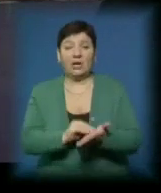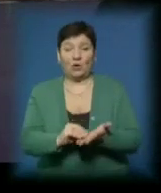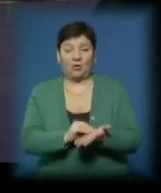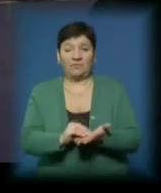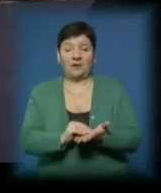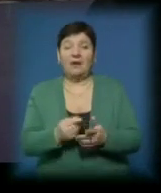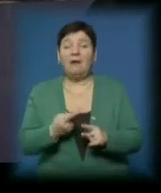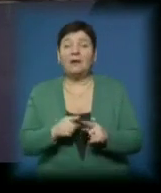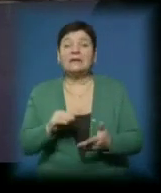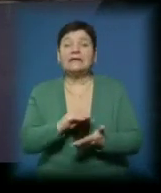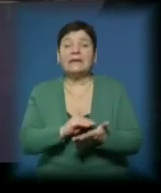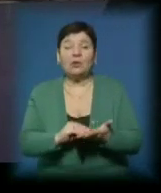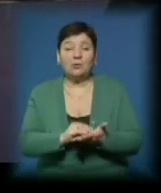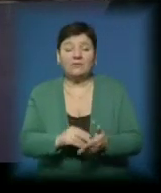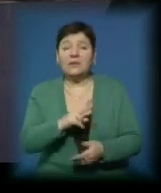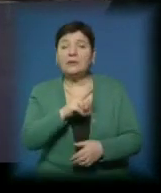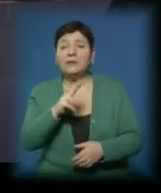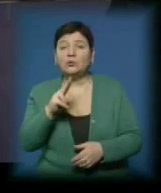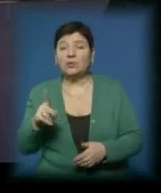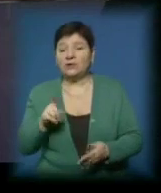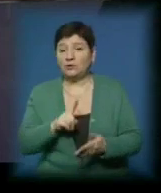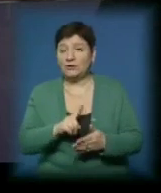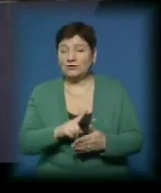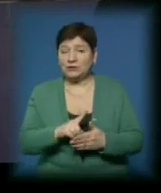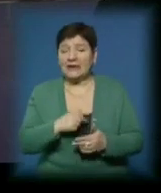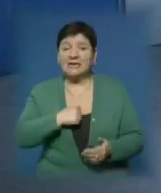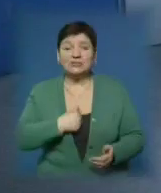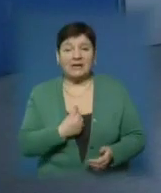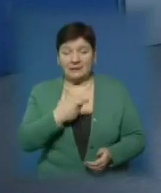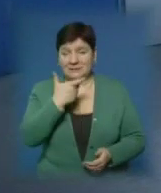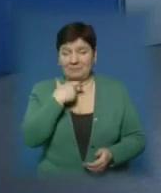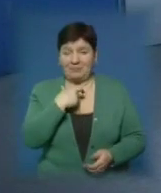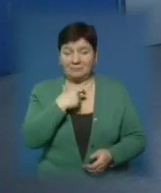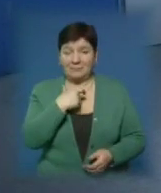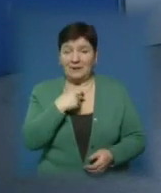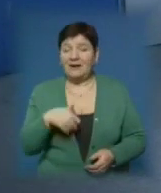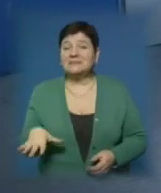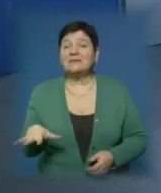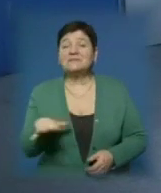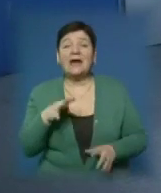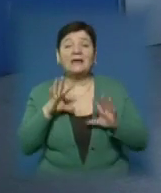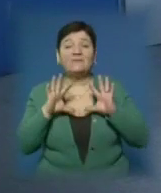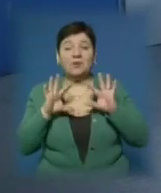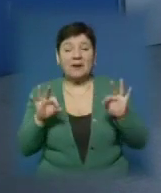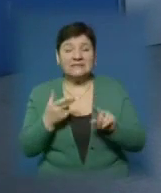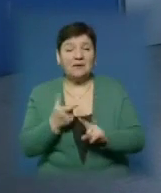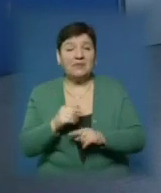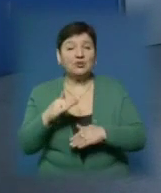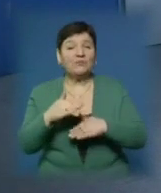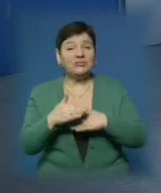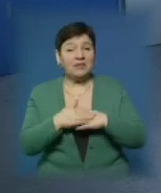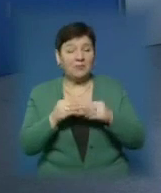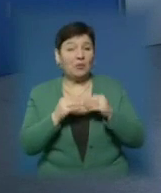Це тренування, які ніхто не має жалити себе. Наразі це вся інформація. Більше у вечірньому